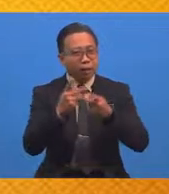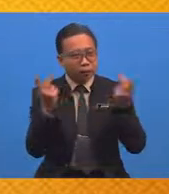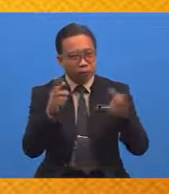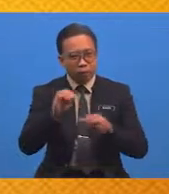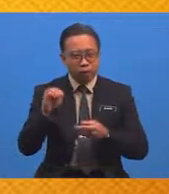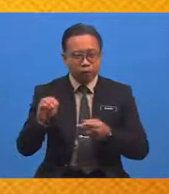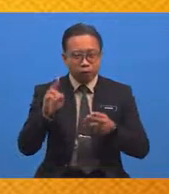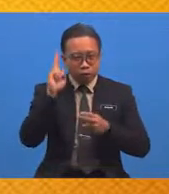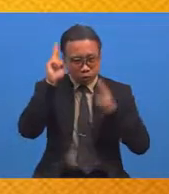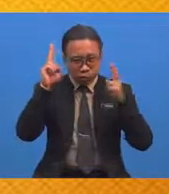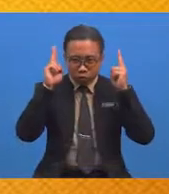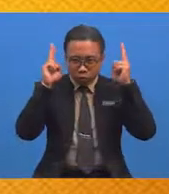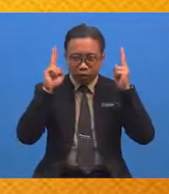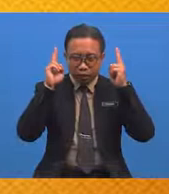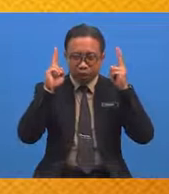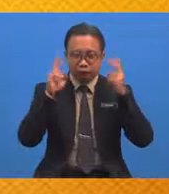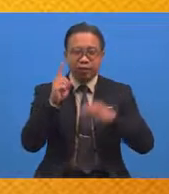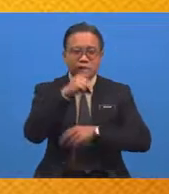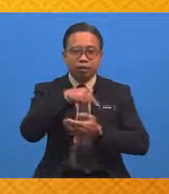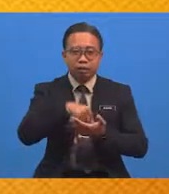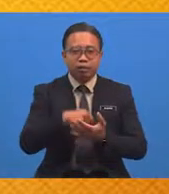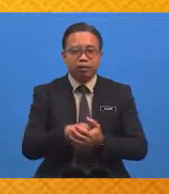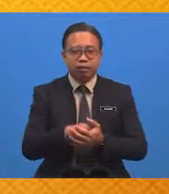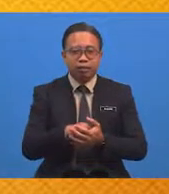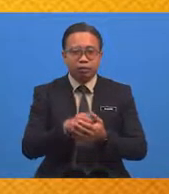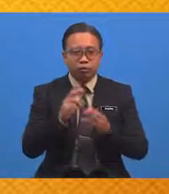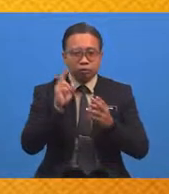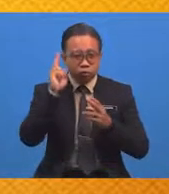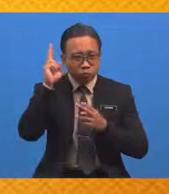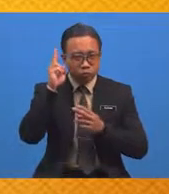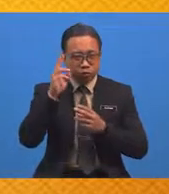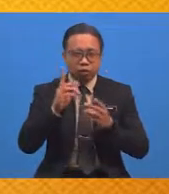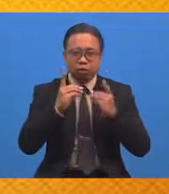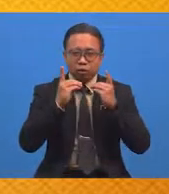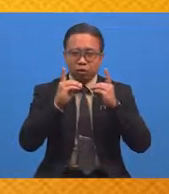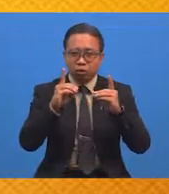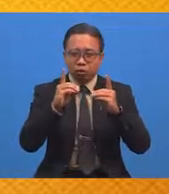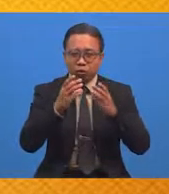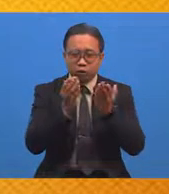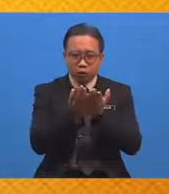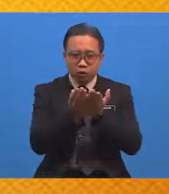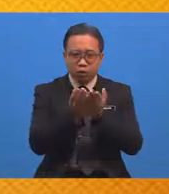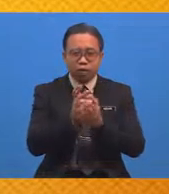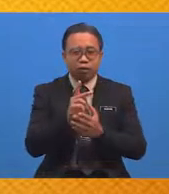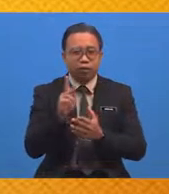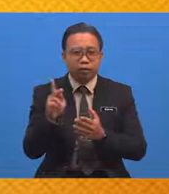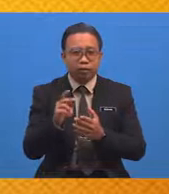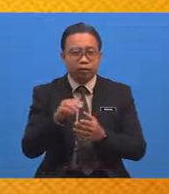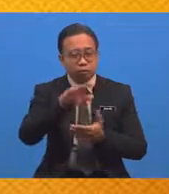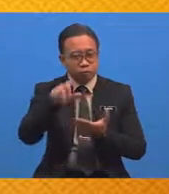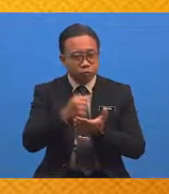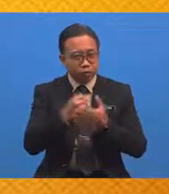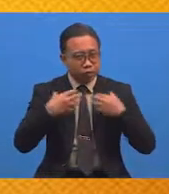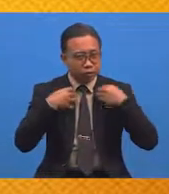-murid Ustaz hari ini? Ustaz doakan murid-murid Ustaz semuanya berada dalam keadaan